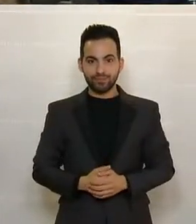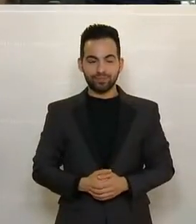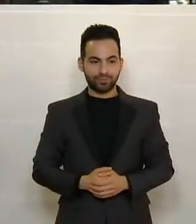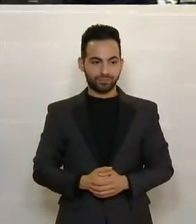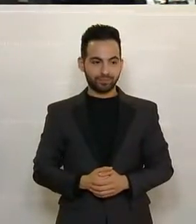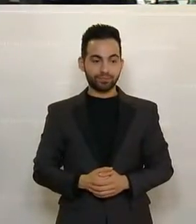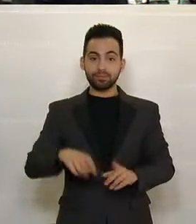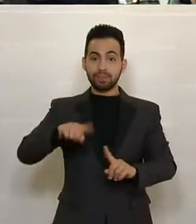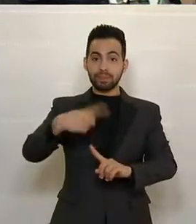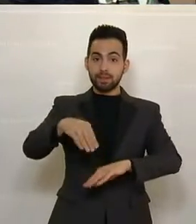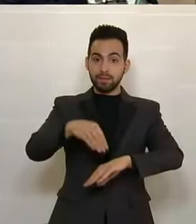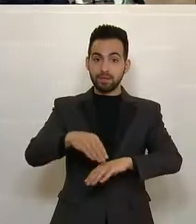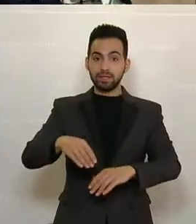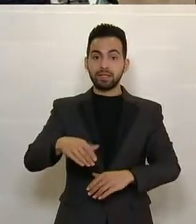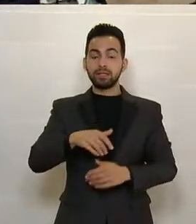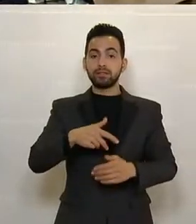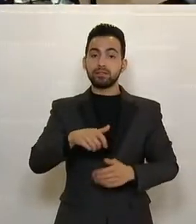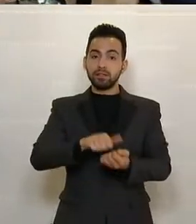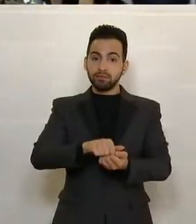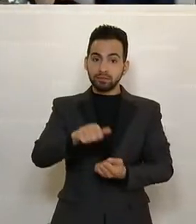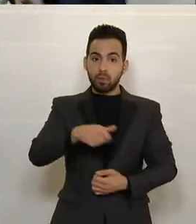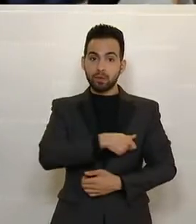So, Alois Stöger von der SPÖ zum neuen Tierärztegesetz.